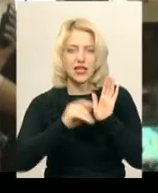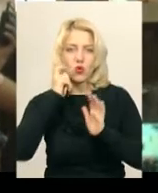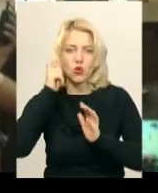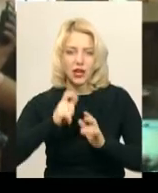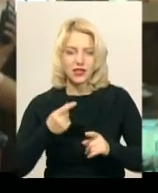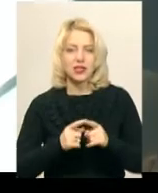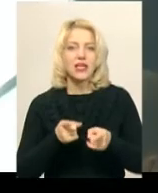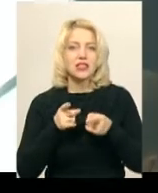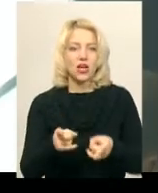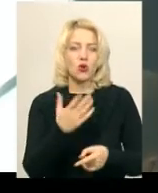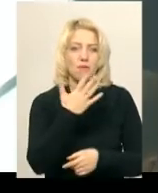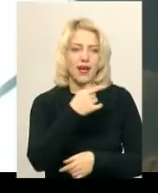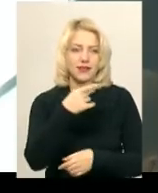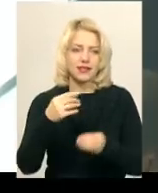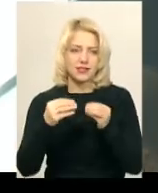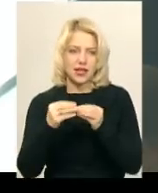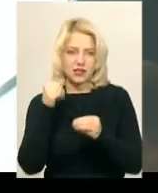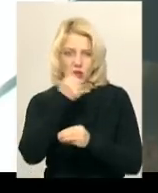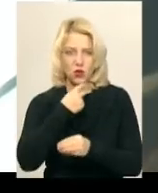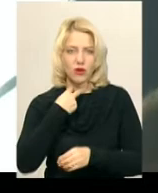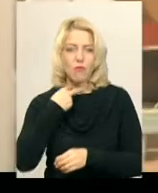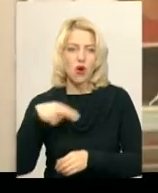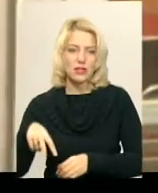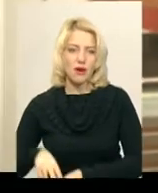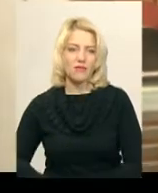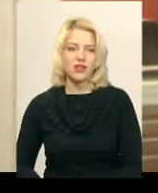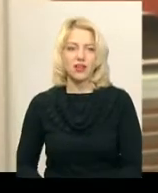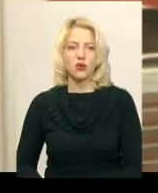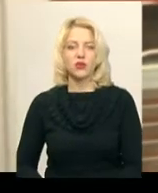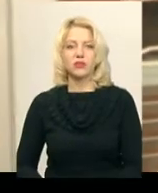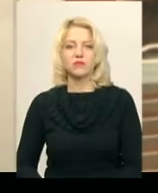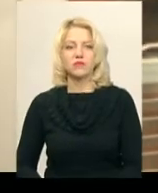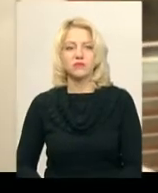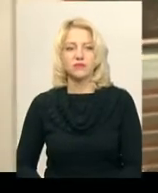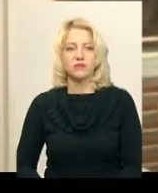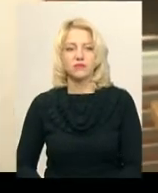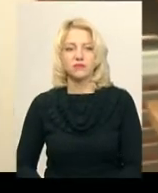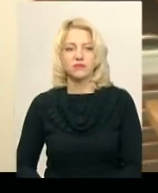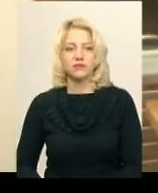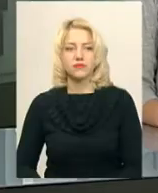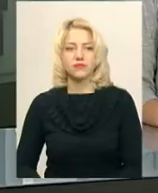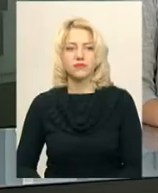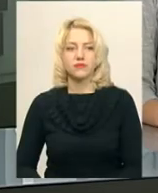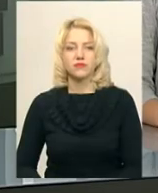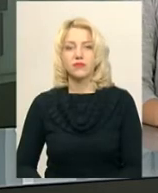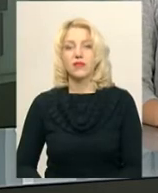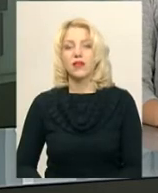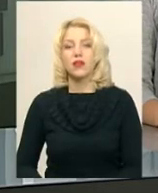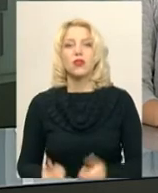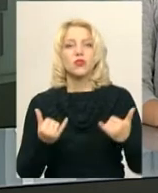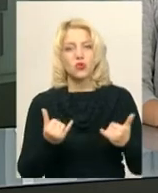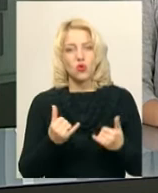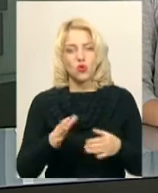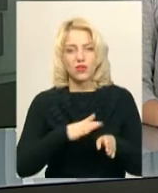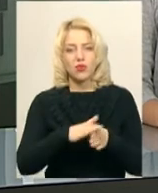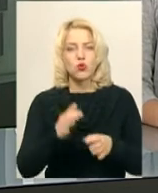загрожує від 5 до 10 років позбавлення волі. Анастасія Олексюк, Віктор Кривий, новини «Поділля Центр». Сьогодні